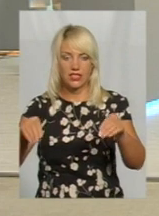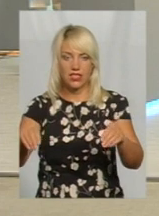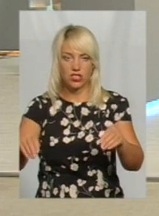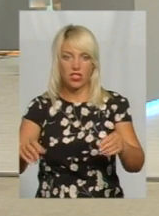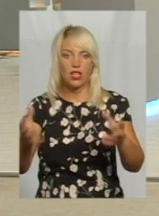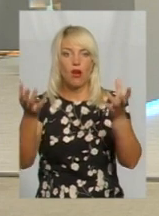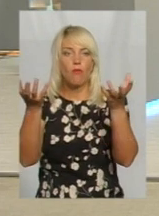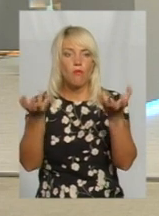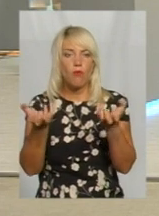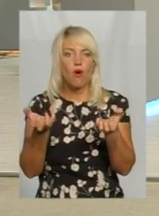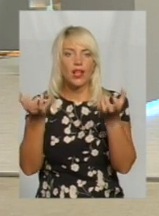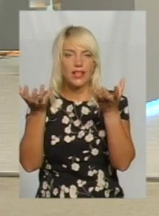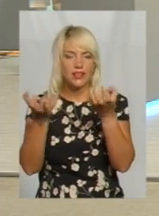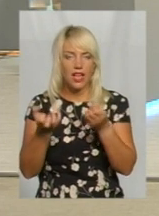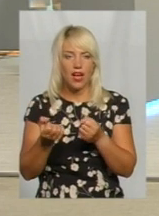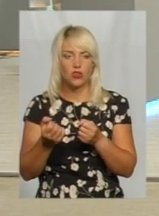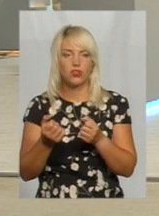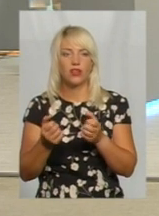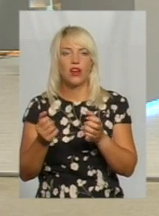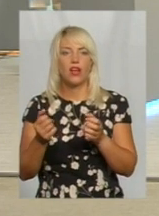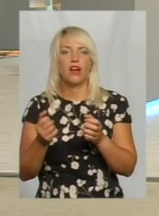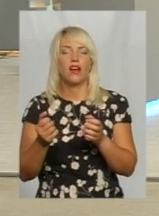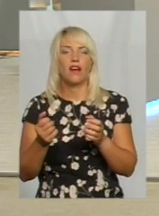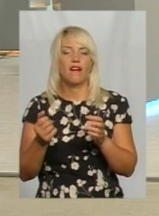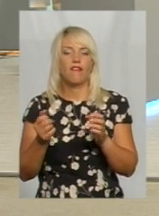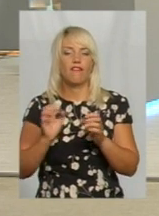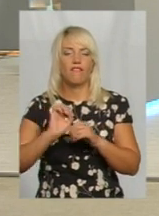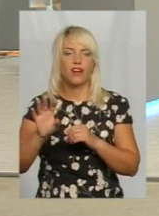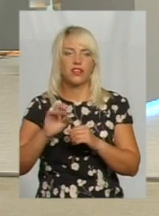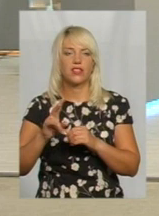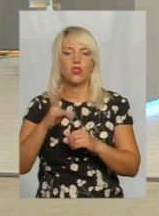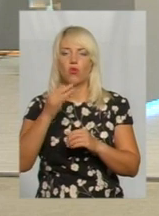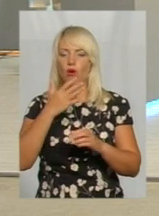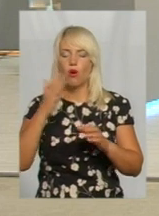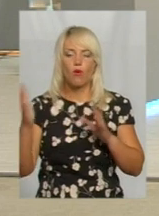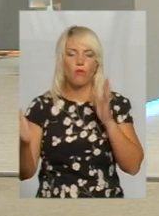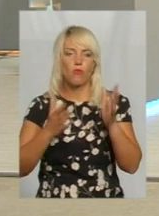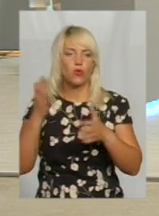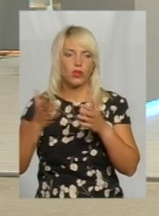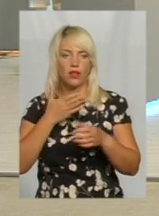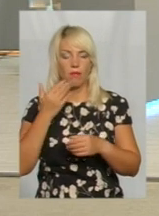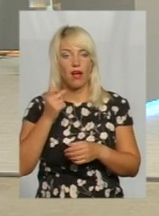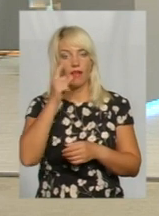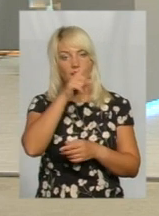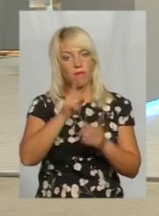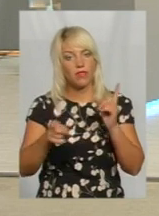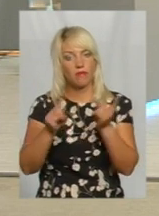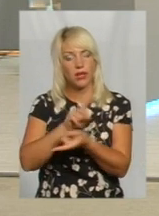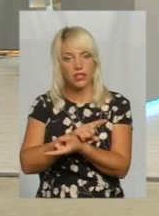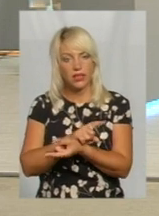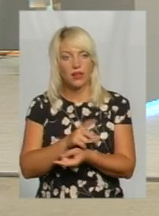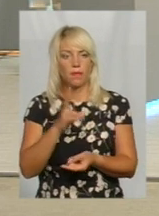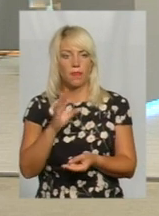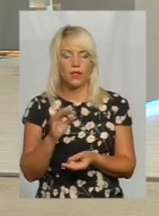проглинають викиди, але не продувають. А там навпаки, там здуває, і хотіли, пробували, але щось